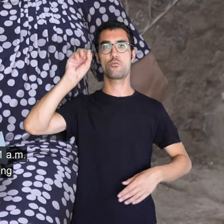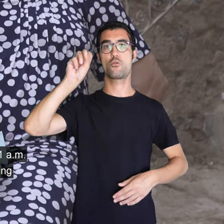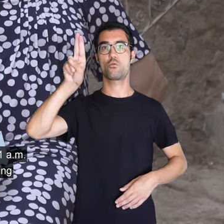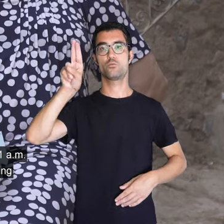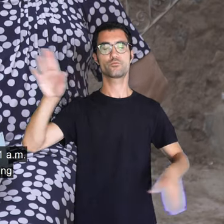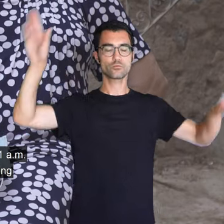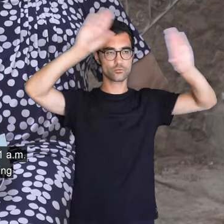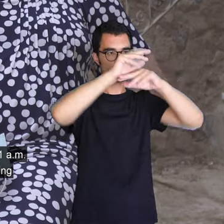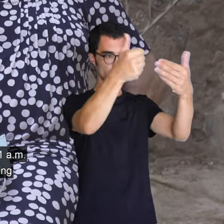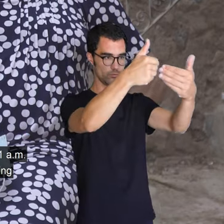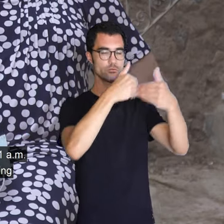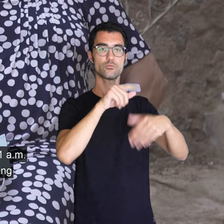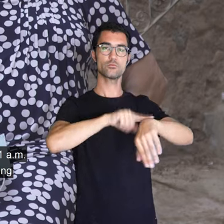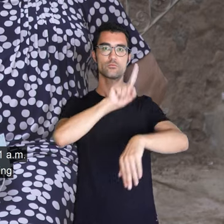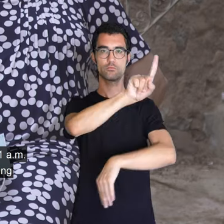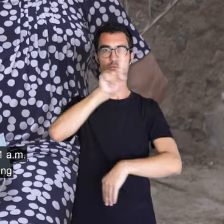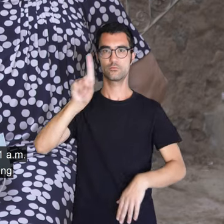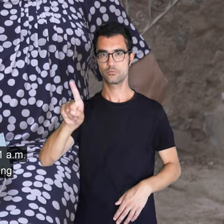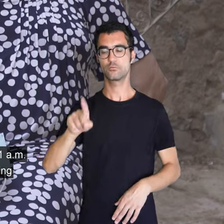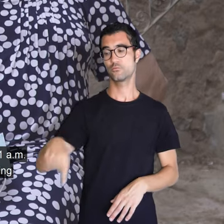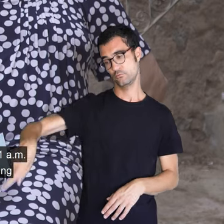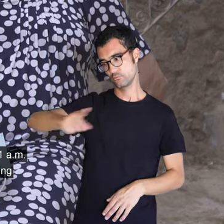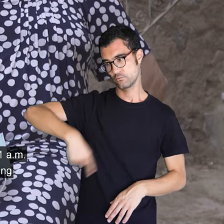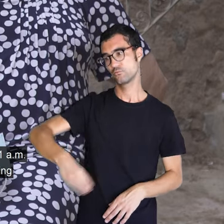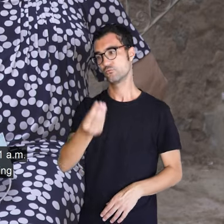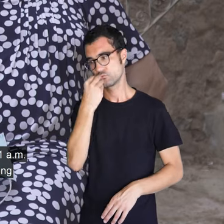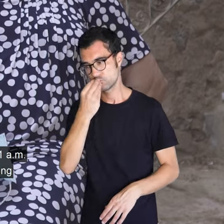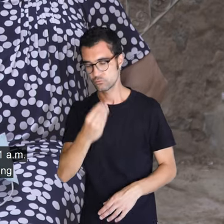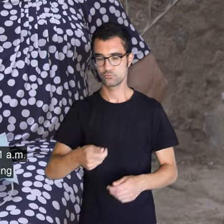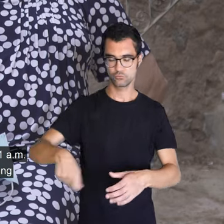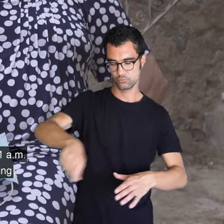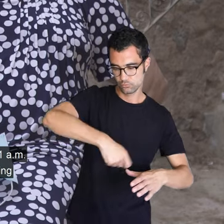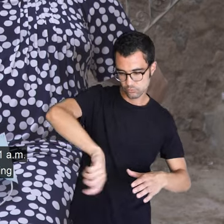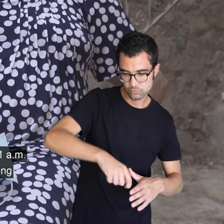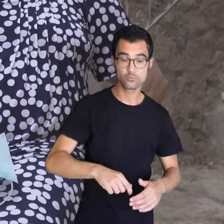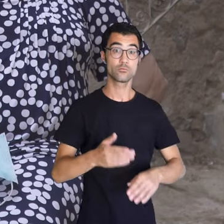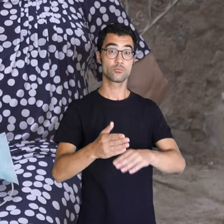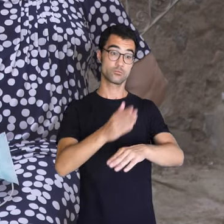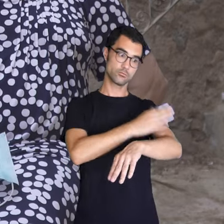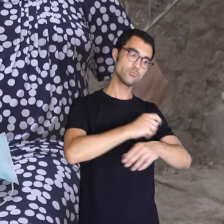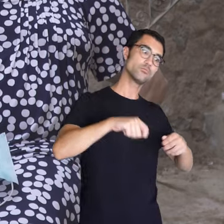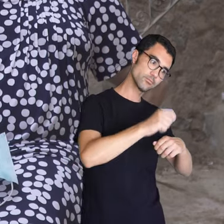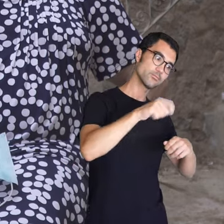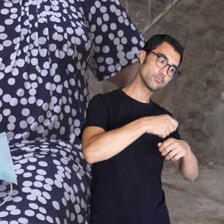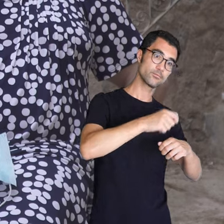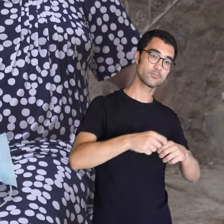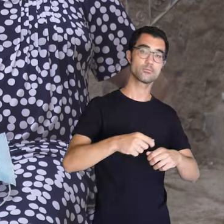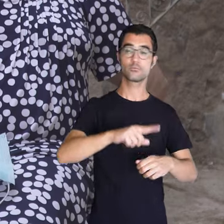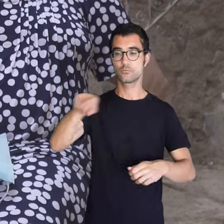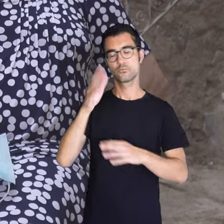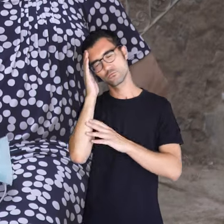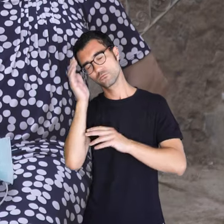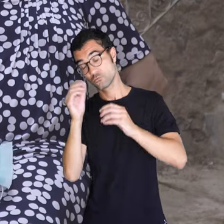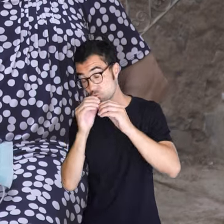onze. Ses dones feien el dinar, havien estat cosint, i després seguien, fins que els homes llavors s'aixicaven